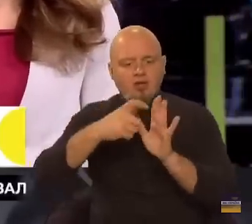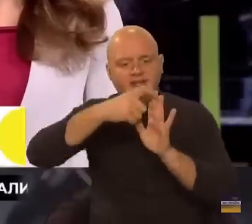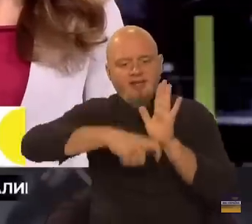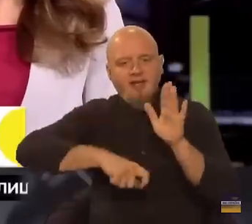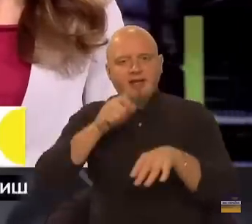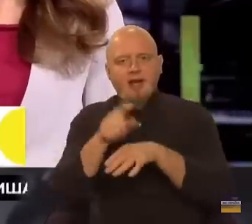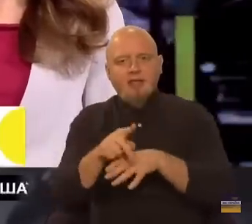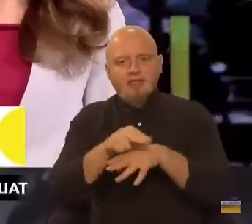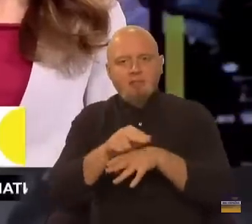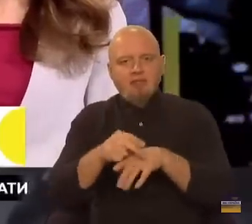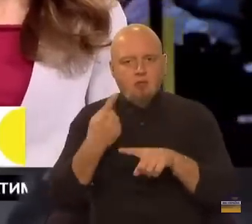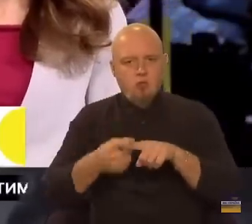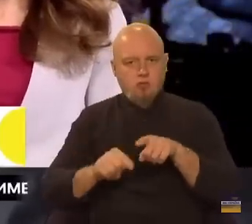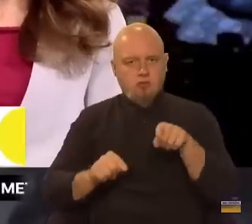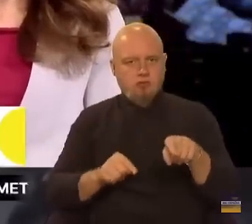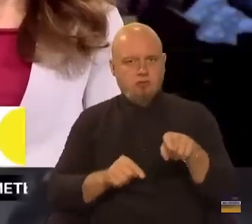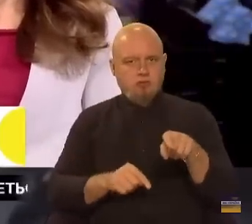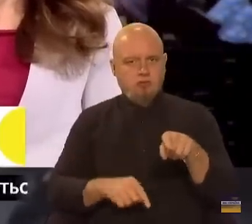рецептиці?